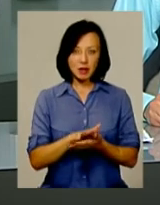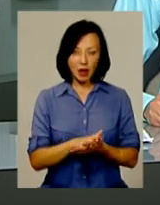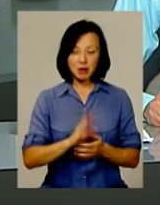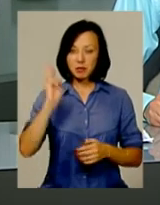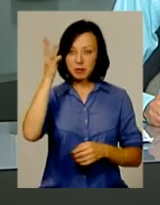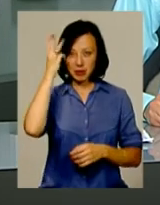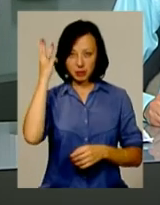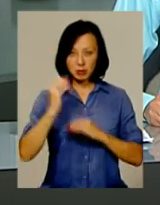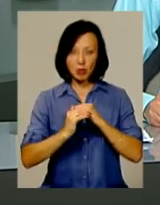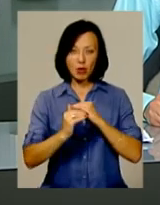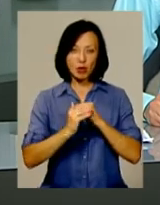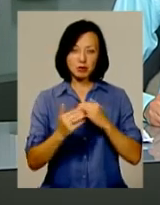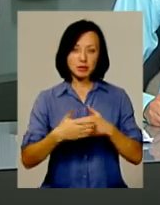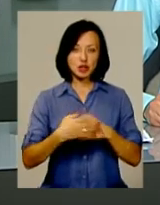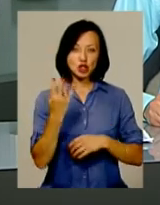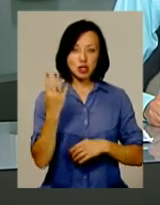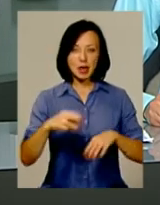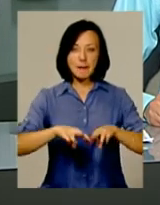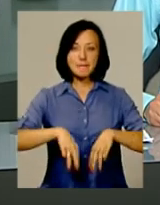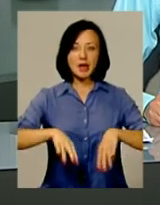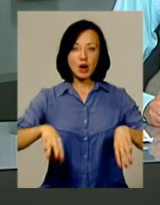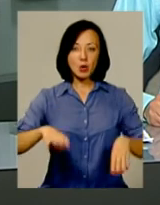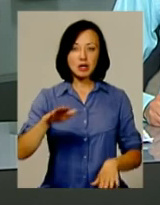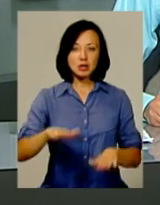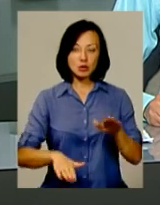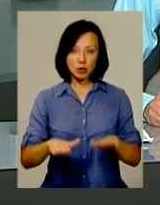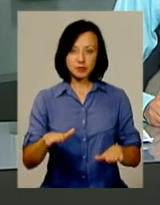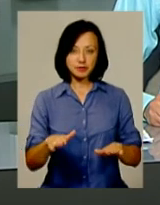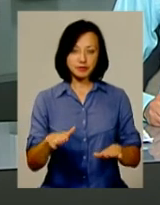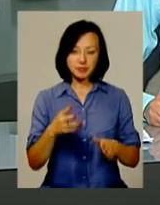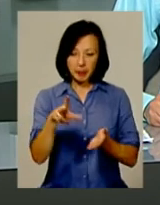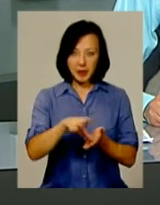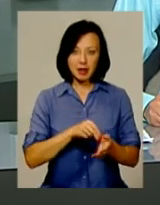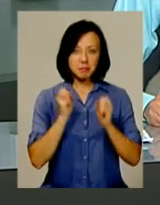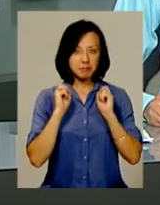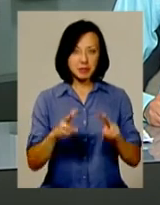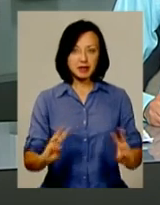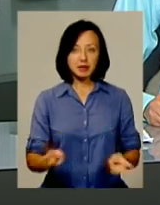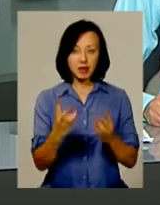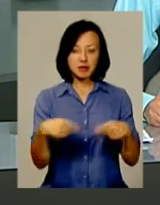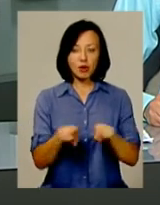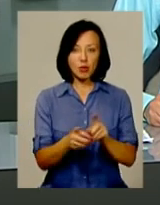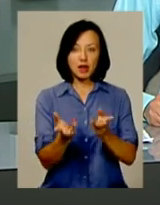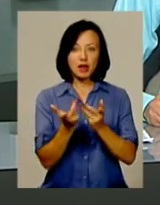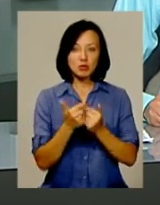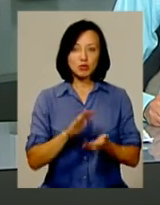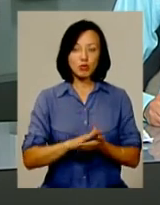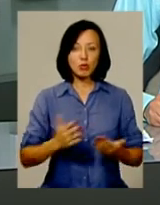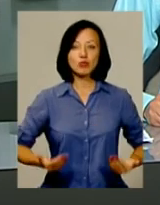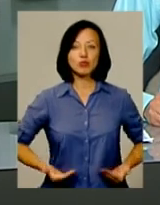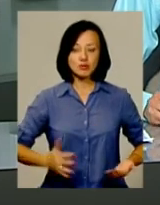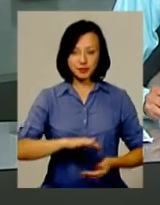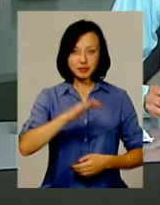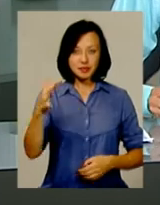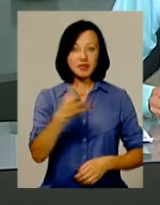Хмельницькому полігоні 4 мільйони тонн. Яскравий приклад небезпеки займання такої кількості побутових відходів – пожежа на